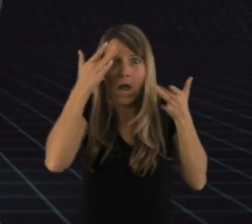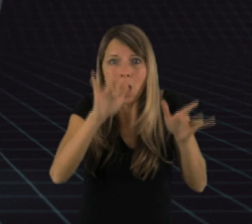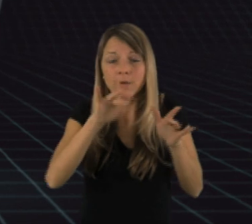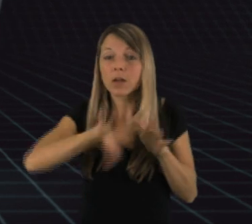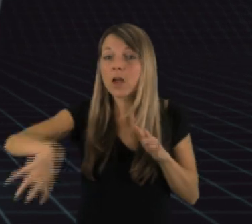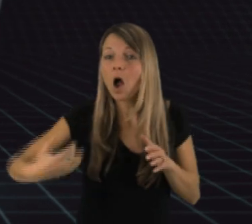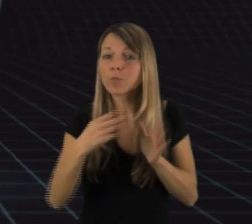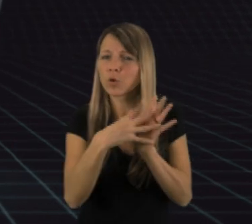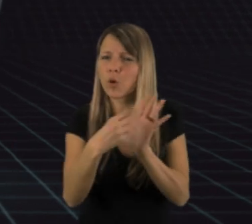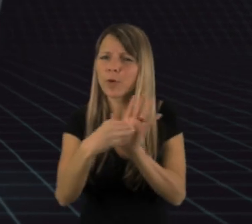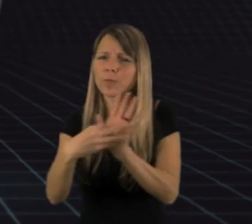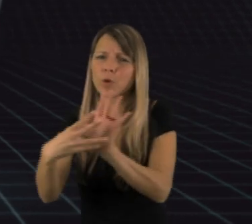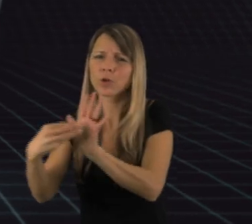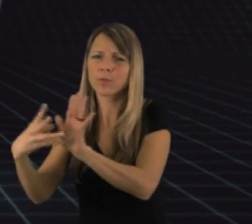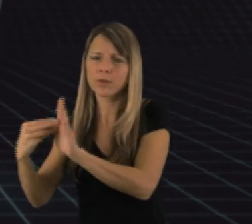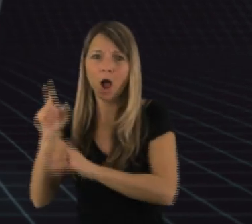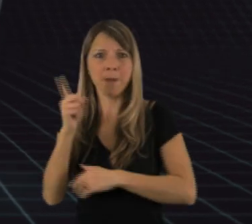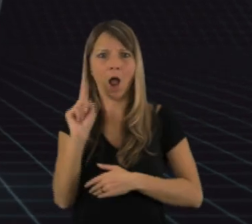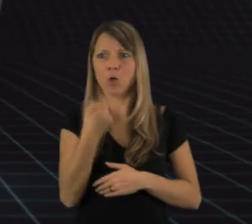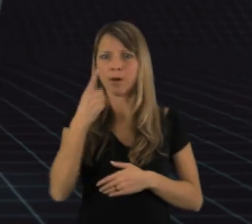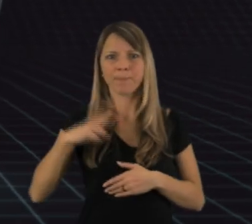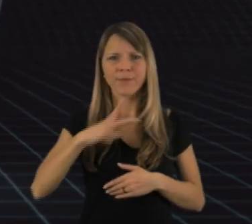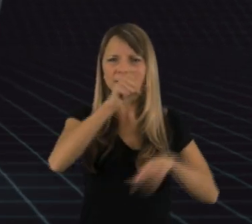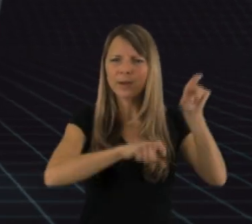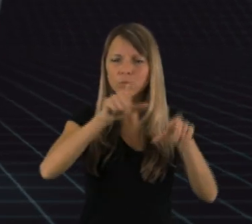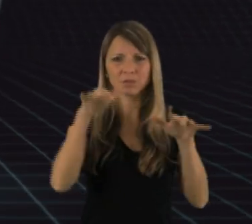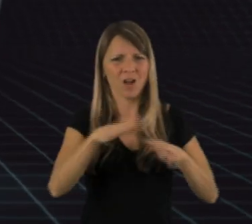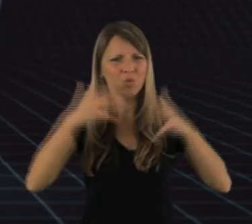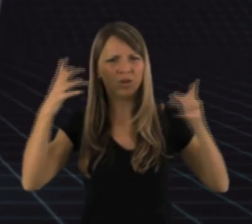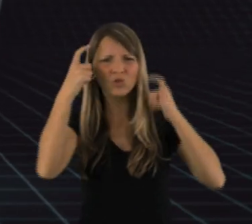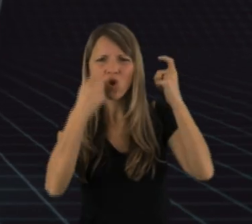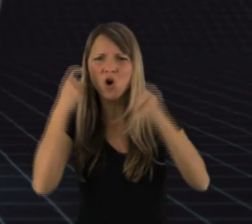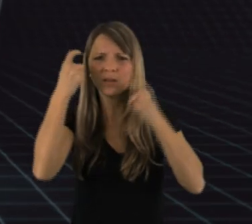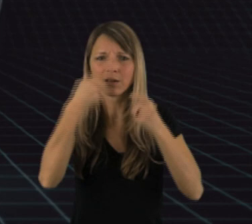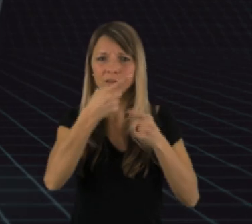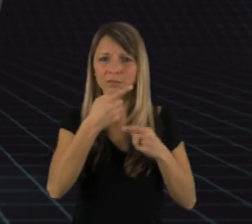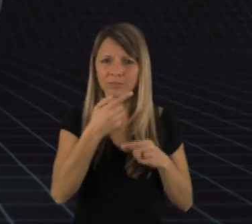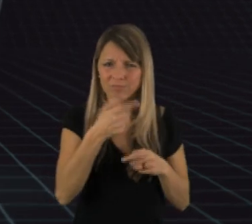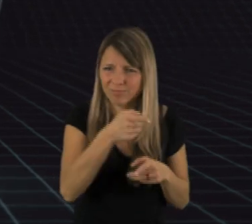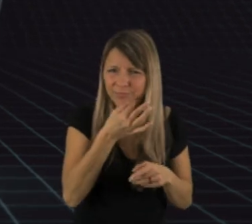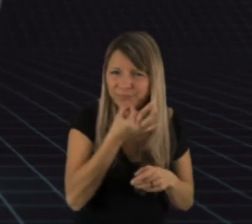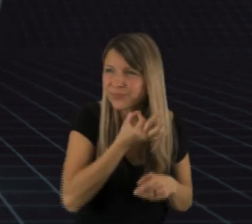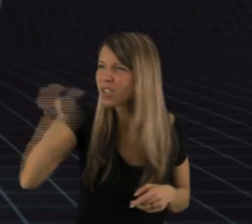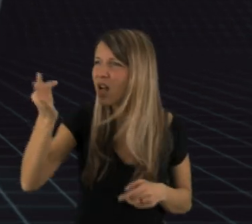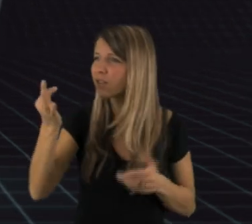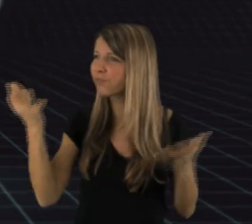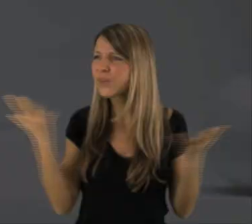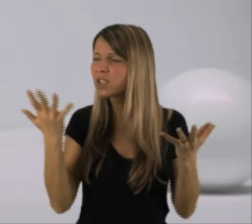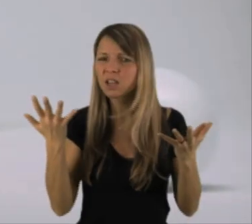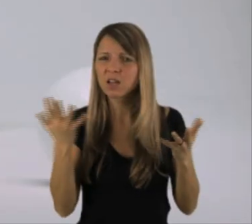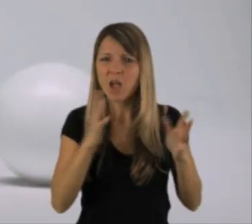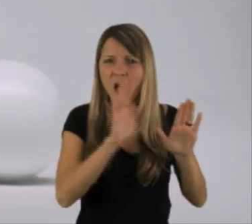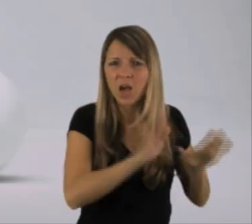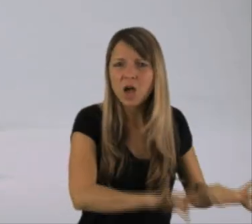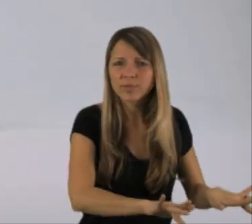Doch auch viele Menschen im Netz machen sich Sorgen. Kann der freie Fluss an Informationen im Netz aufrechterhalten werden, wenn Rechtsunsicherheit darüber